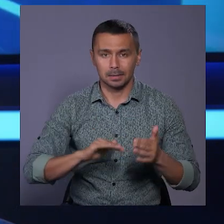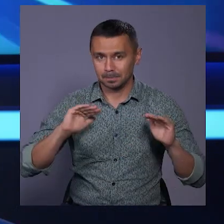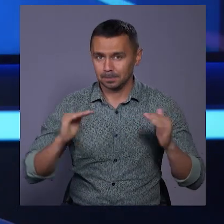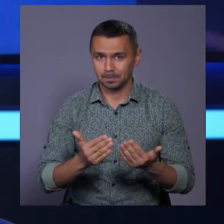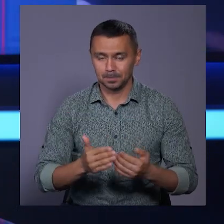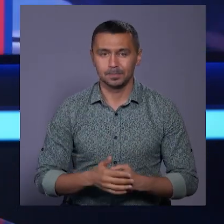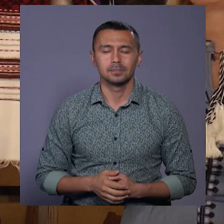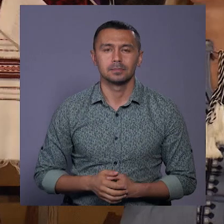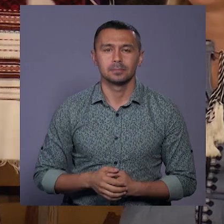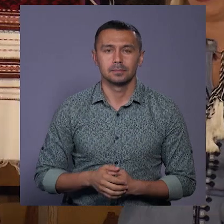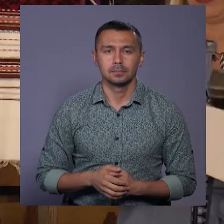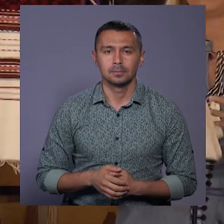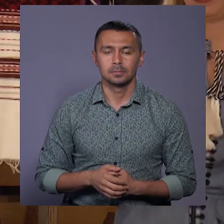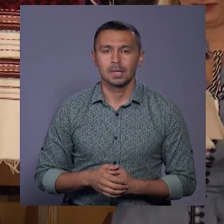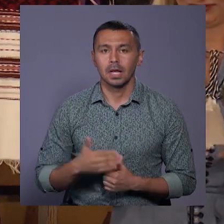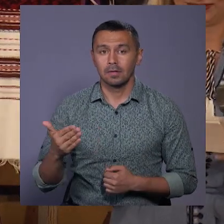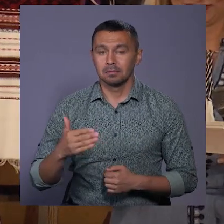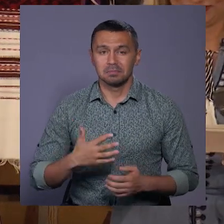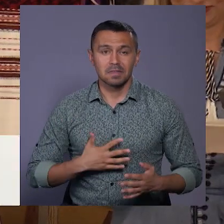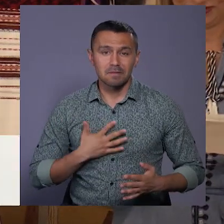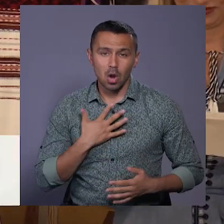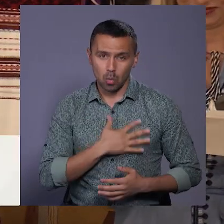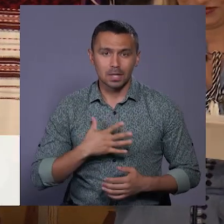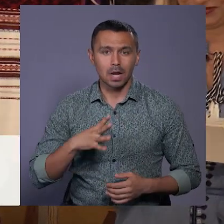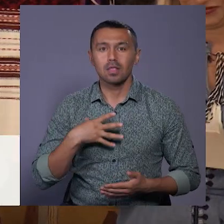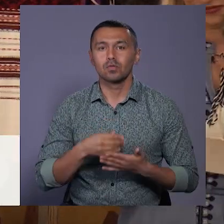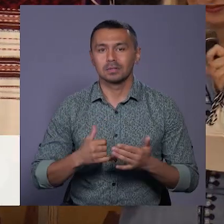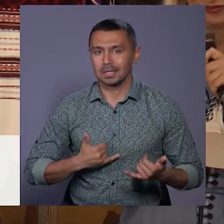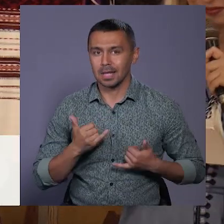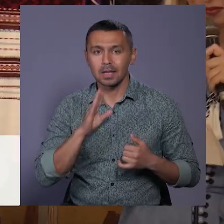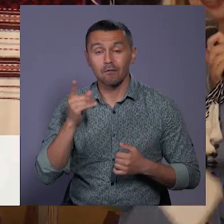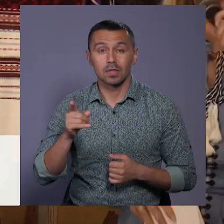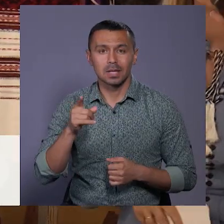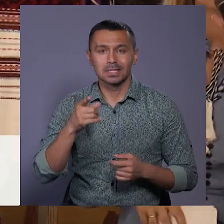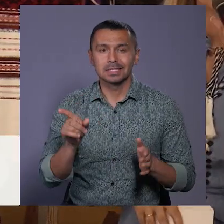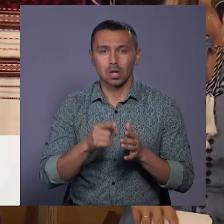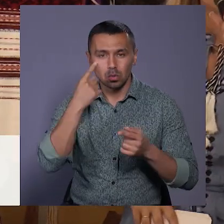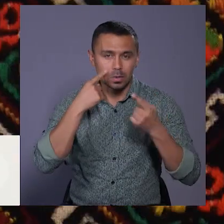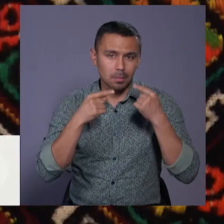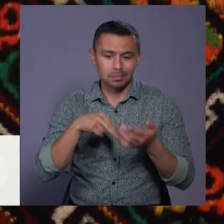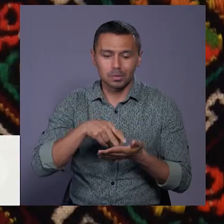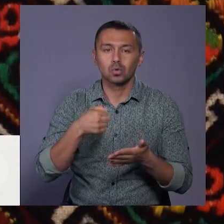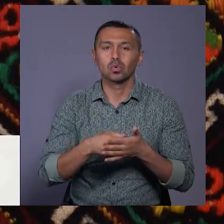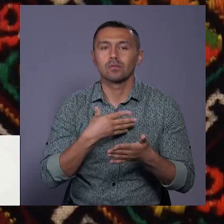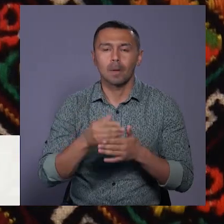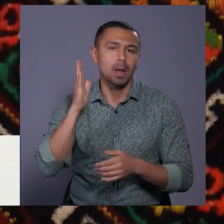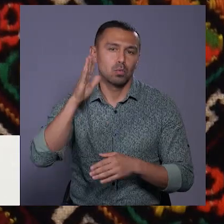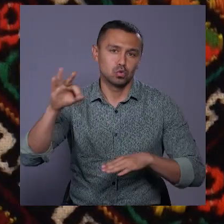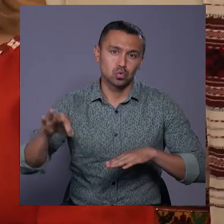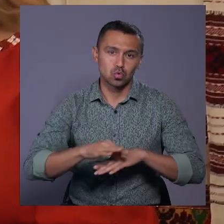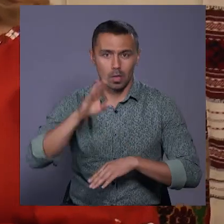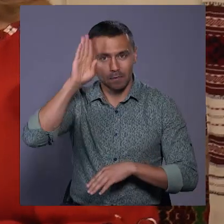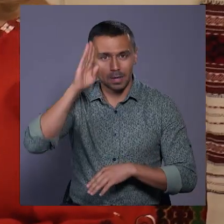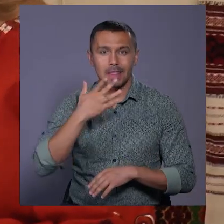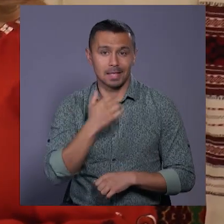продовжить. Він хвилюється та чекає на свою наречену. Вона зі сльозами на очах йде до свого майбутнього чоловіка.